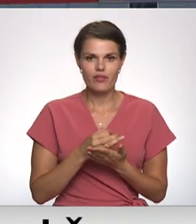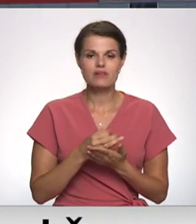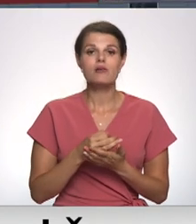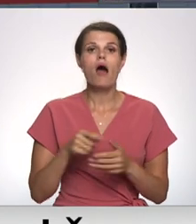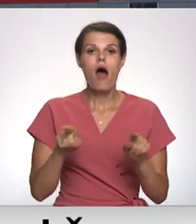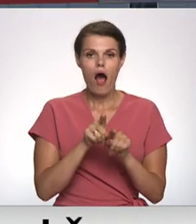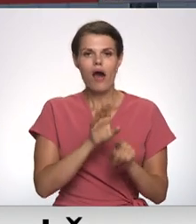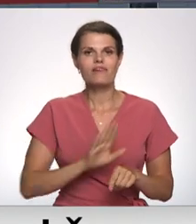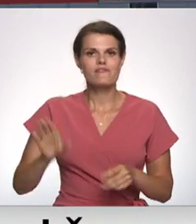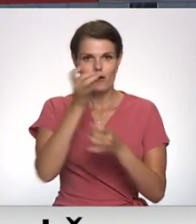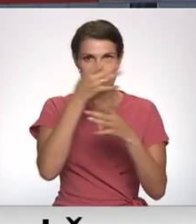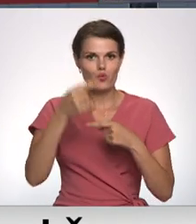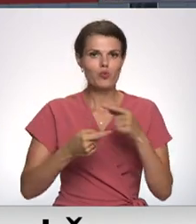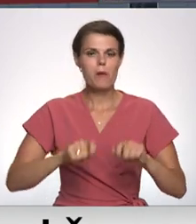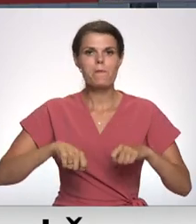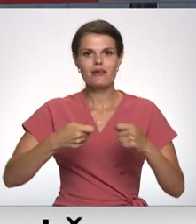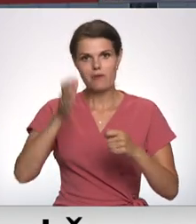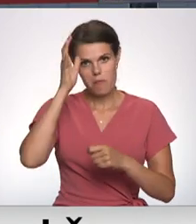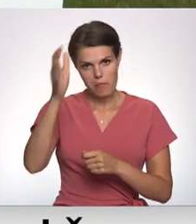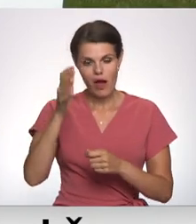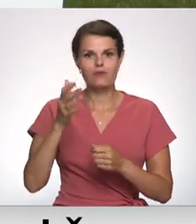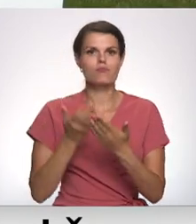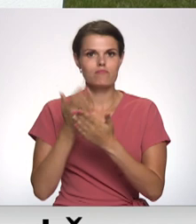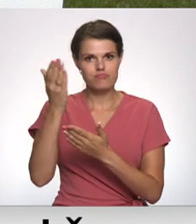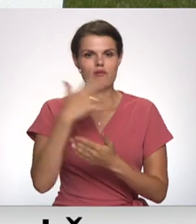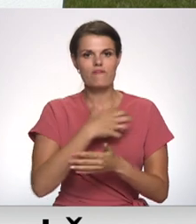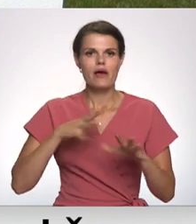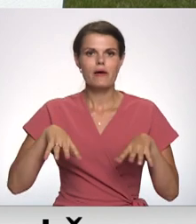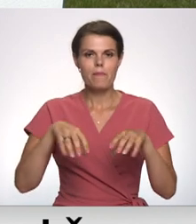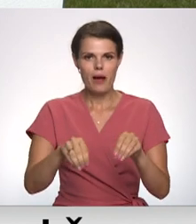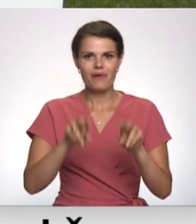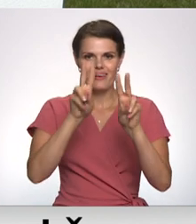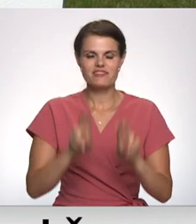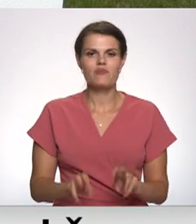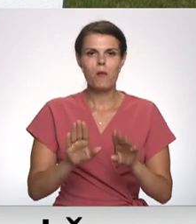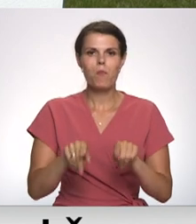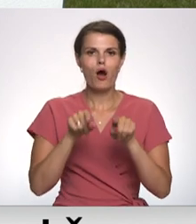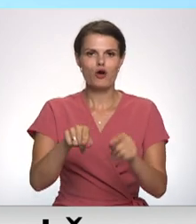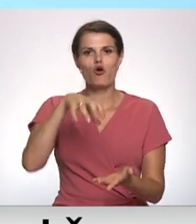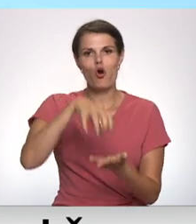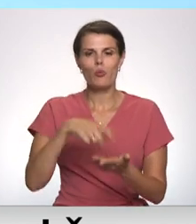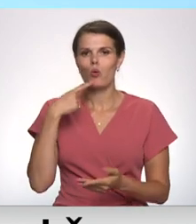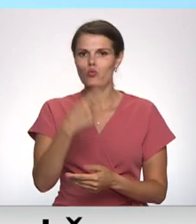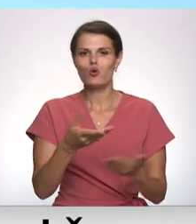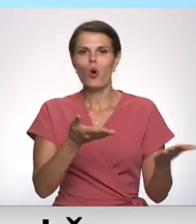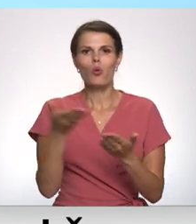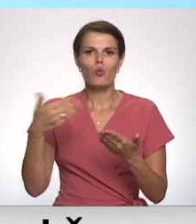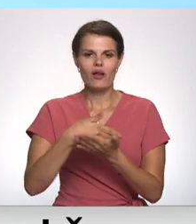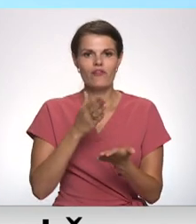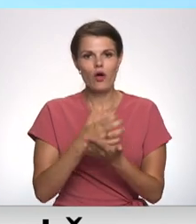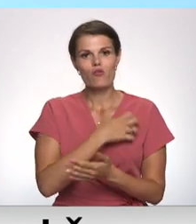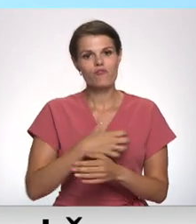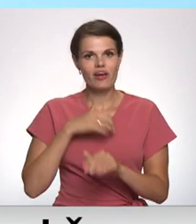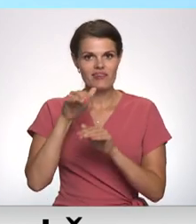Arī Nacionālās kultūras mantojuma pārvaldei vēl esot jāpabeidz izvērtējums par šiem objektiem, nosakot, kura no to daļām ir